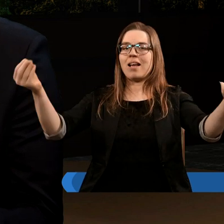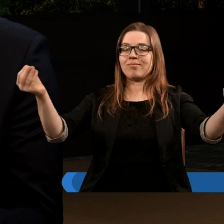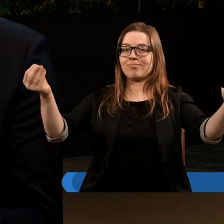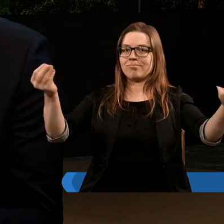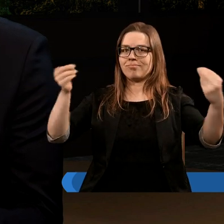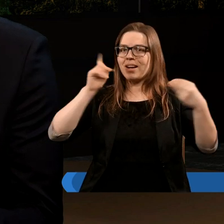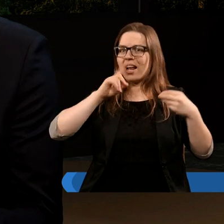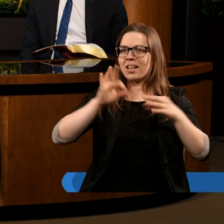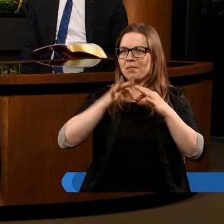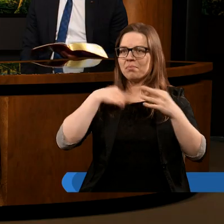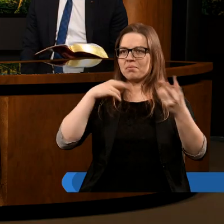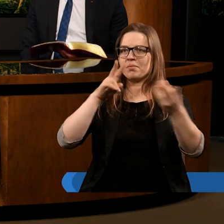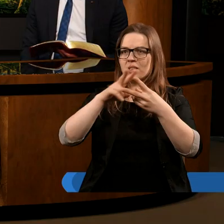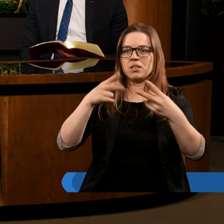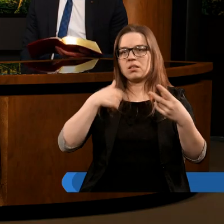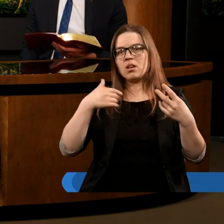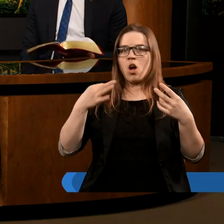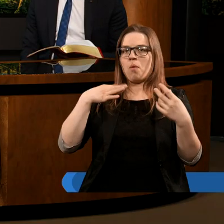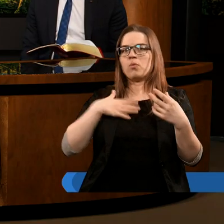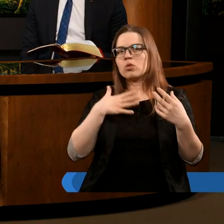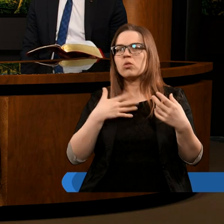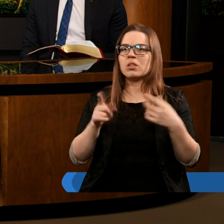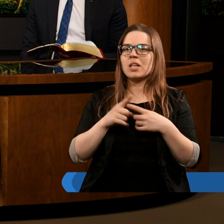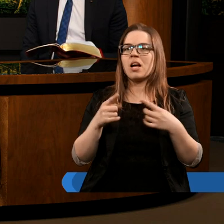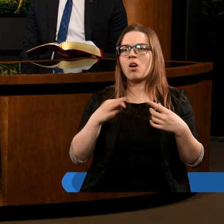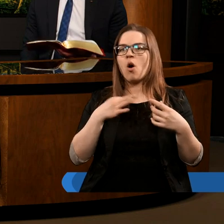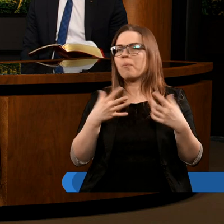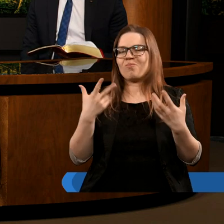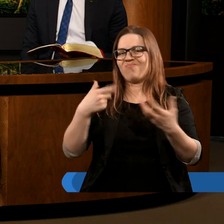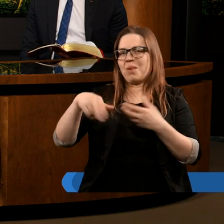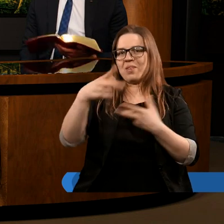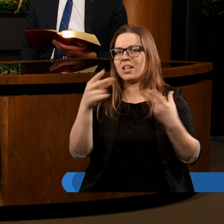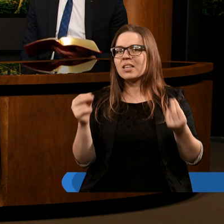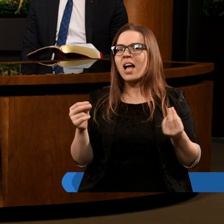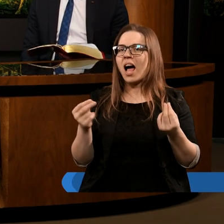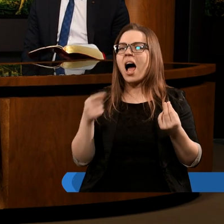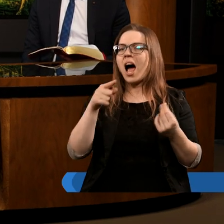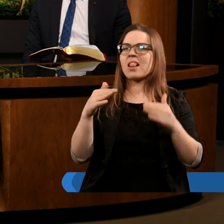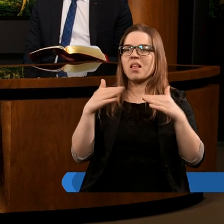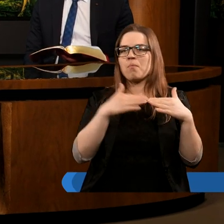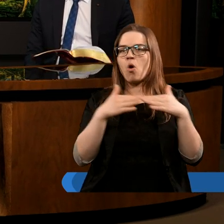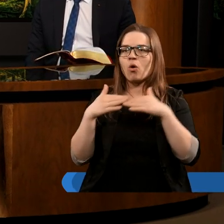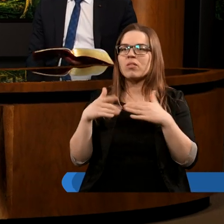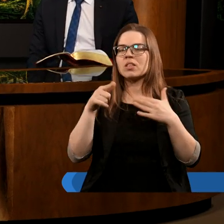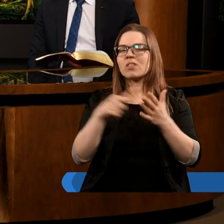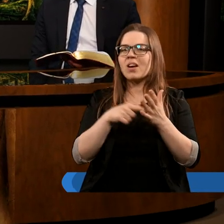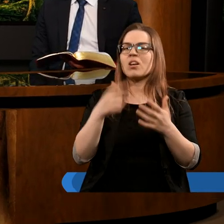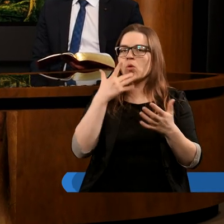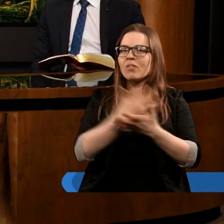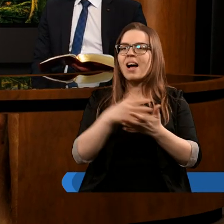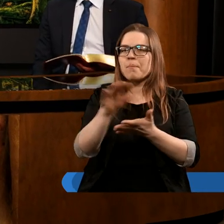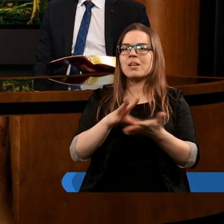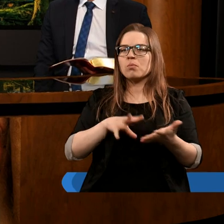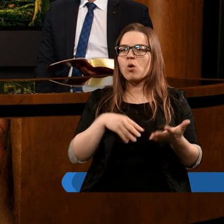pewno ten lew nie zostawiłby mnie obojętnego i ja bym też koło lwa obojętny nie przeszedł. A takiego porównania używa Pismo